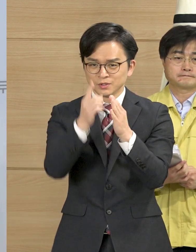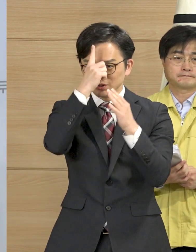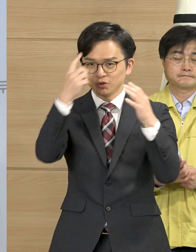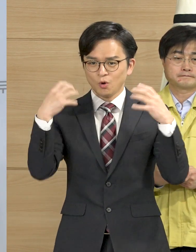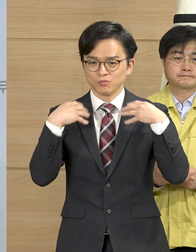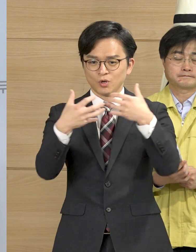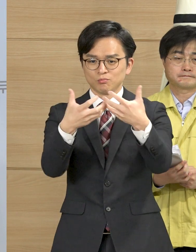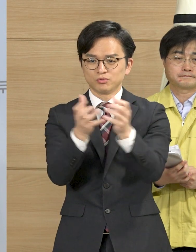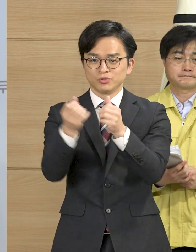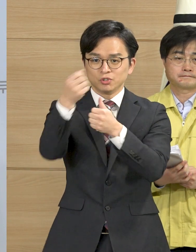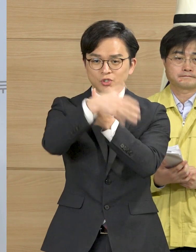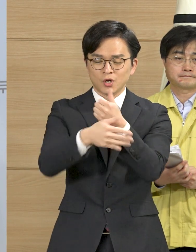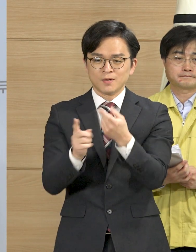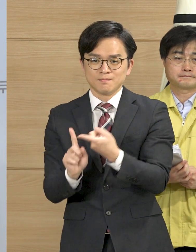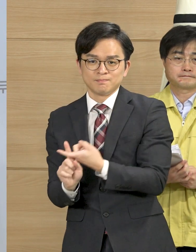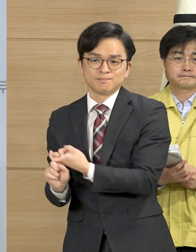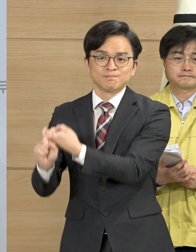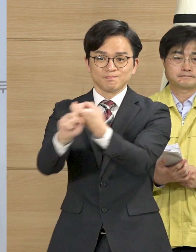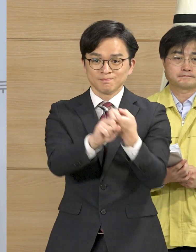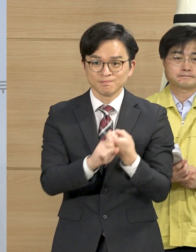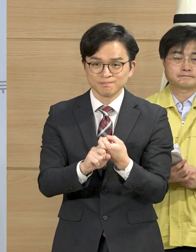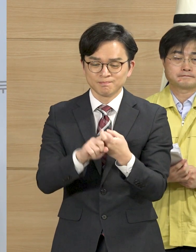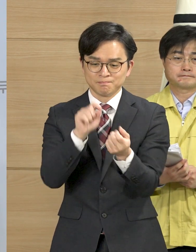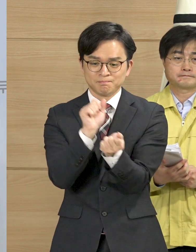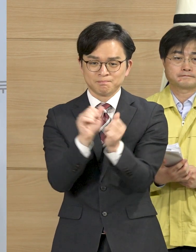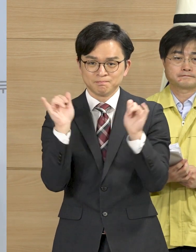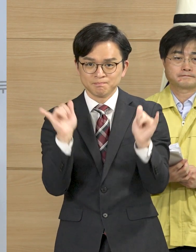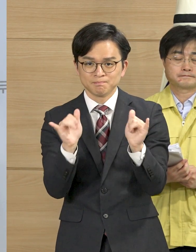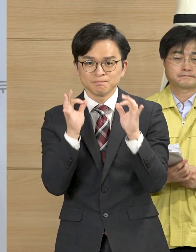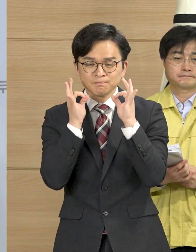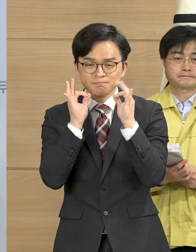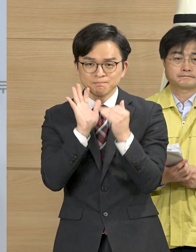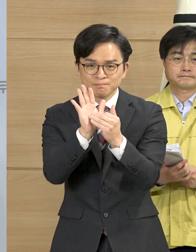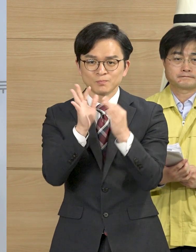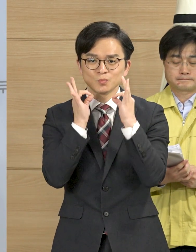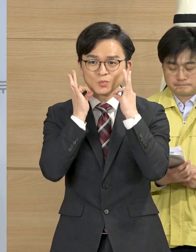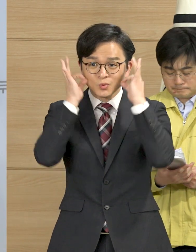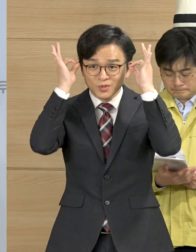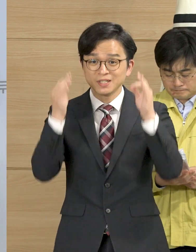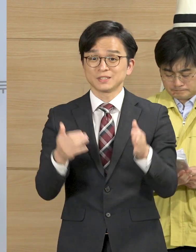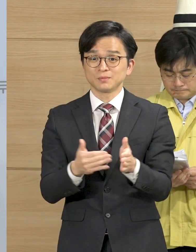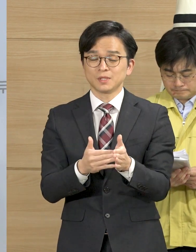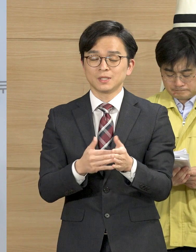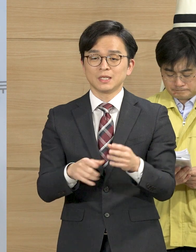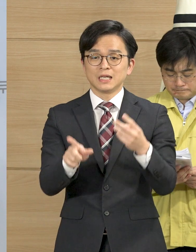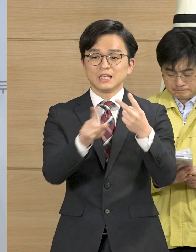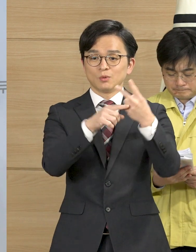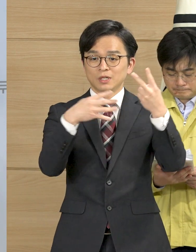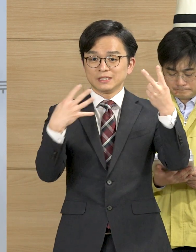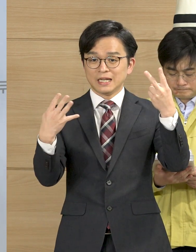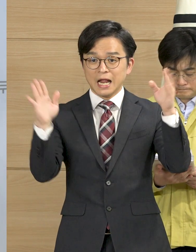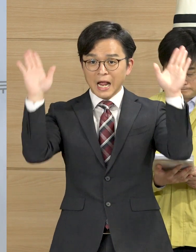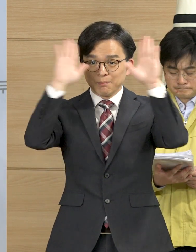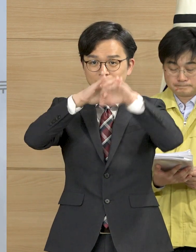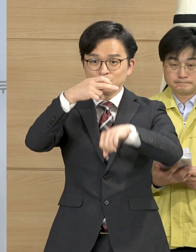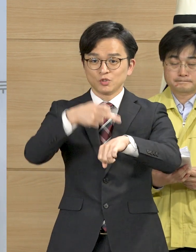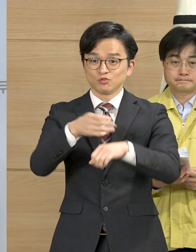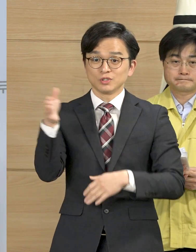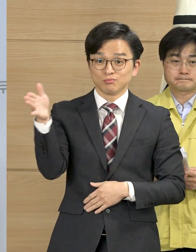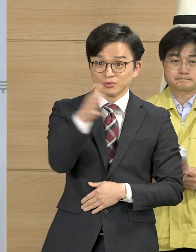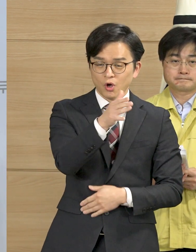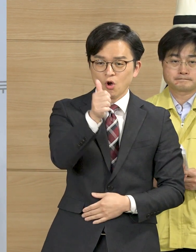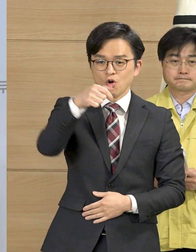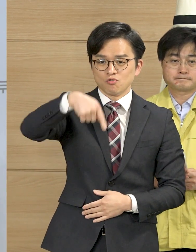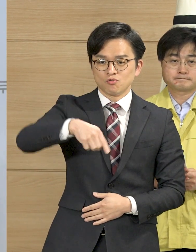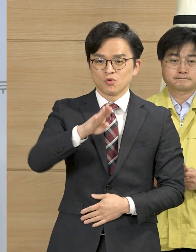정부 부처가 힘을 모아 범정부적인 대응에 나섰습니다. 2월 4일 자정을 기점으로